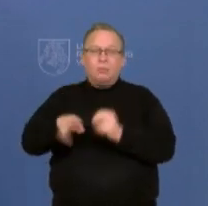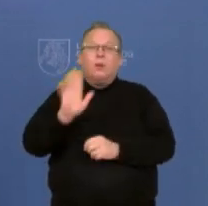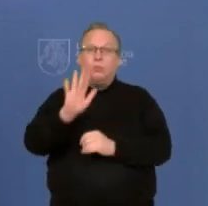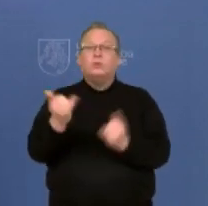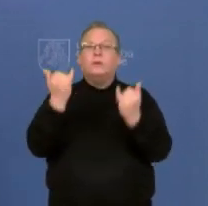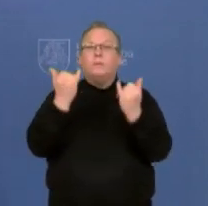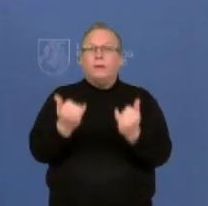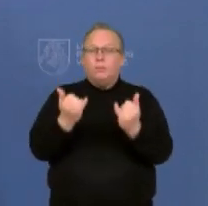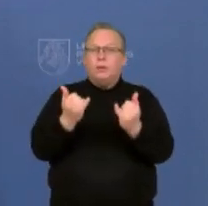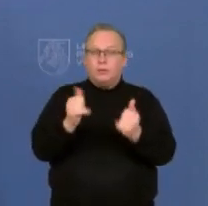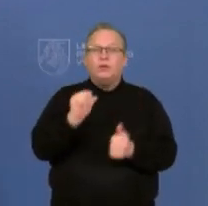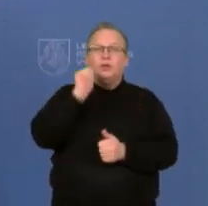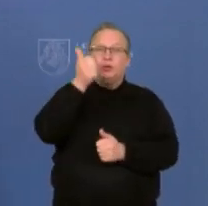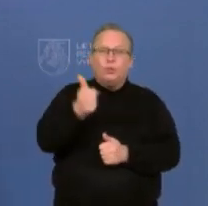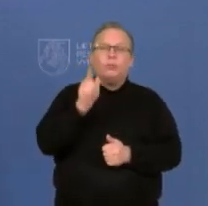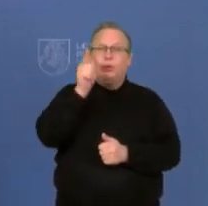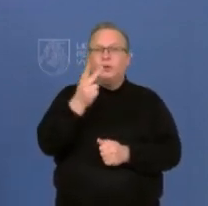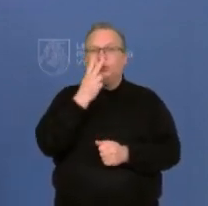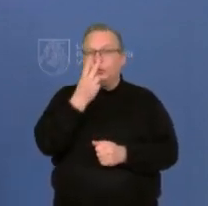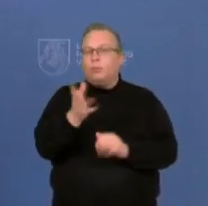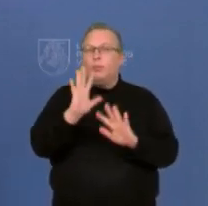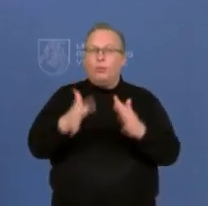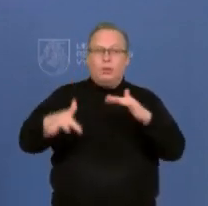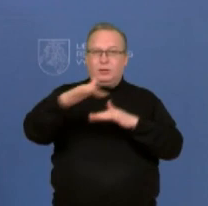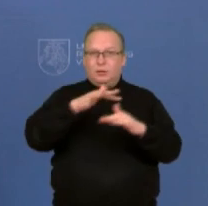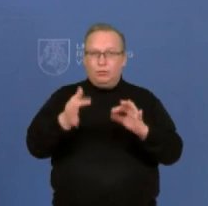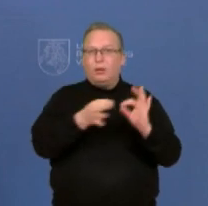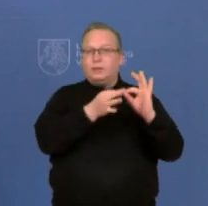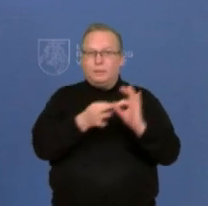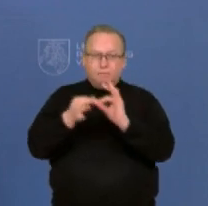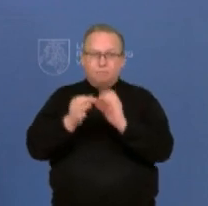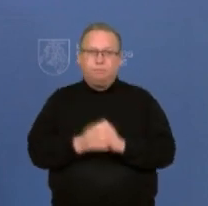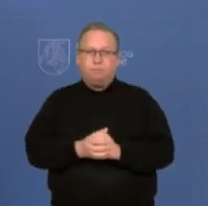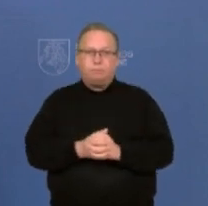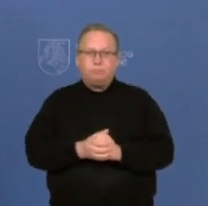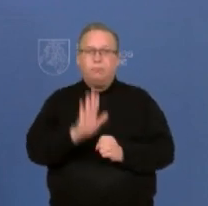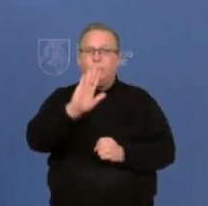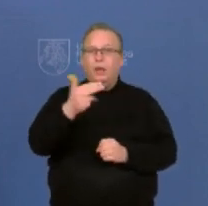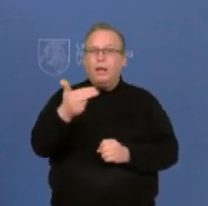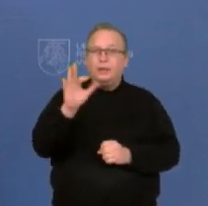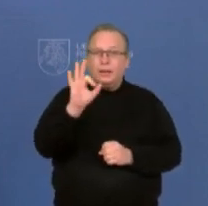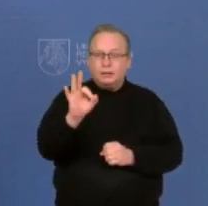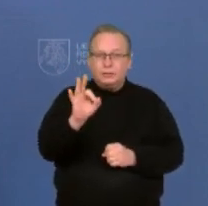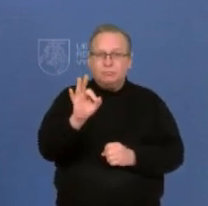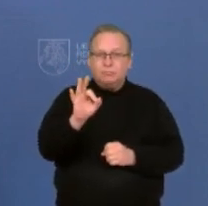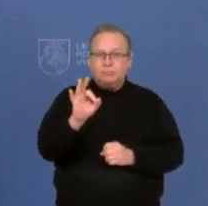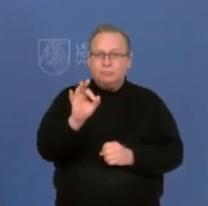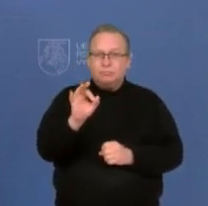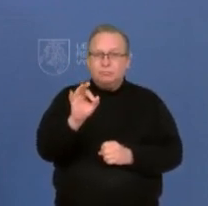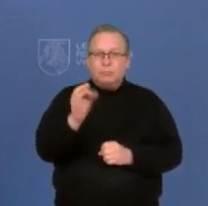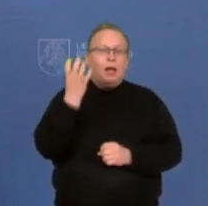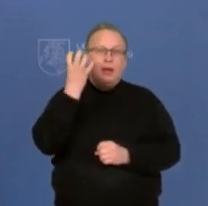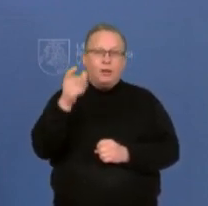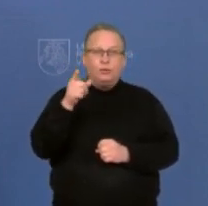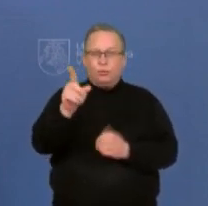ateis kita diena ir matysim pagal situaciją. Sveiki, ministrė, augusas tenkiaičius, banes, naujieno agentūra. Aš dar, jeigu galime,